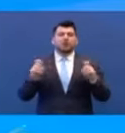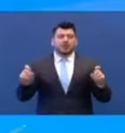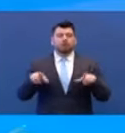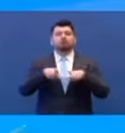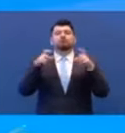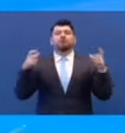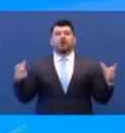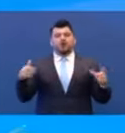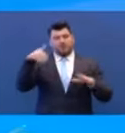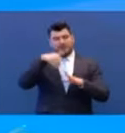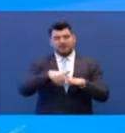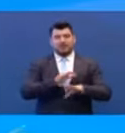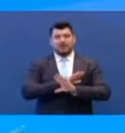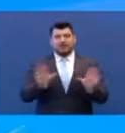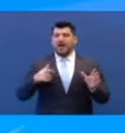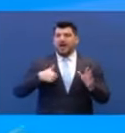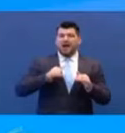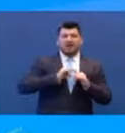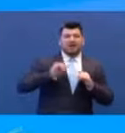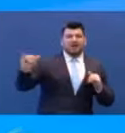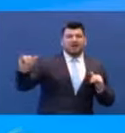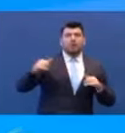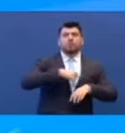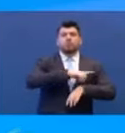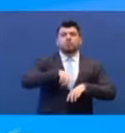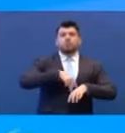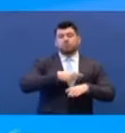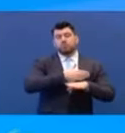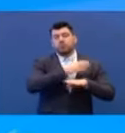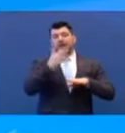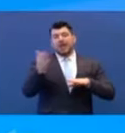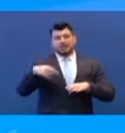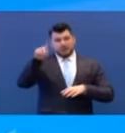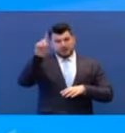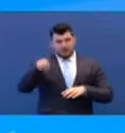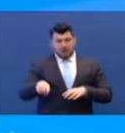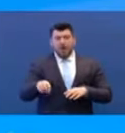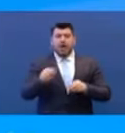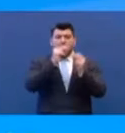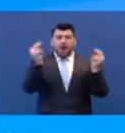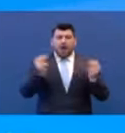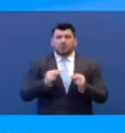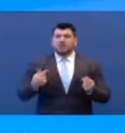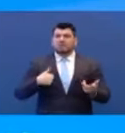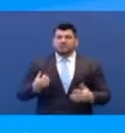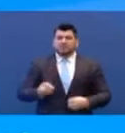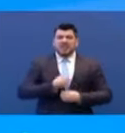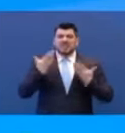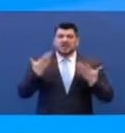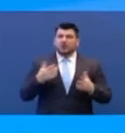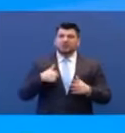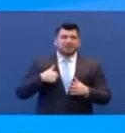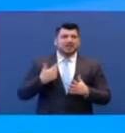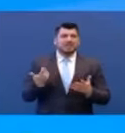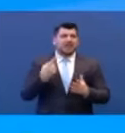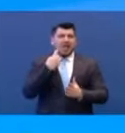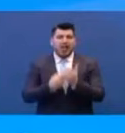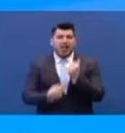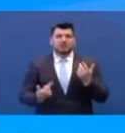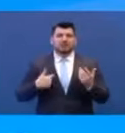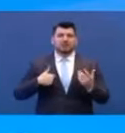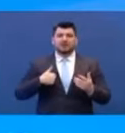Η μακρόχρονη απουσία από το σχολείο εμποδίζει τη μαθησιακή πορεία των μαθητών την πνευματική κοινωνική ψυχική τους εξέλιξη.